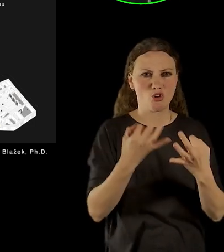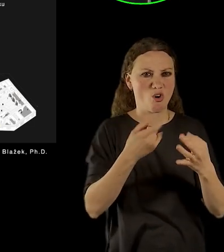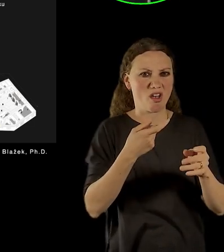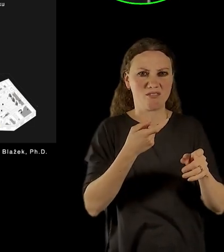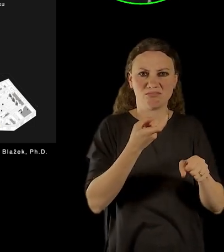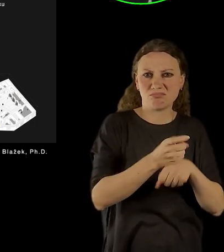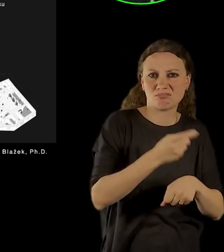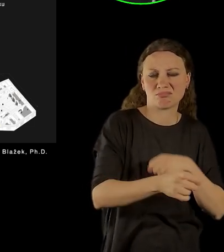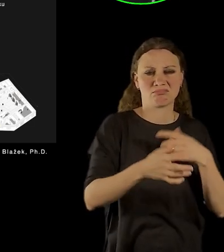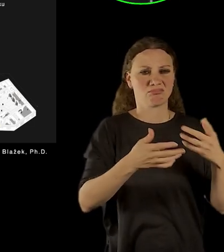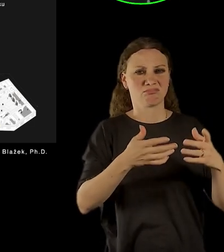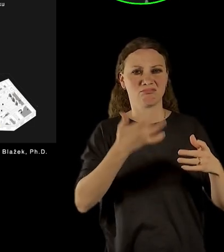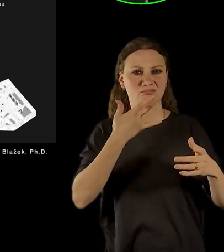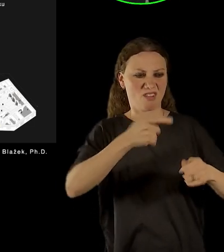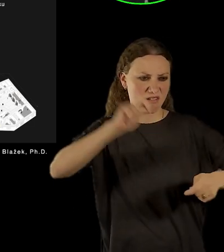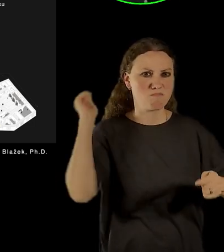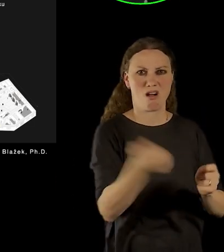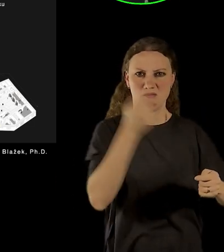být se, řekněme, různé